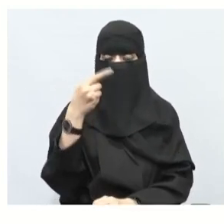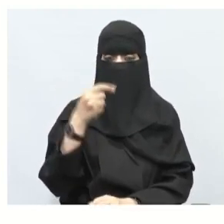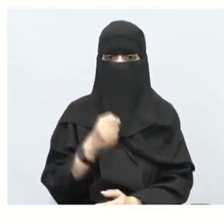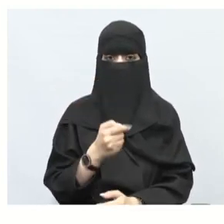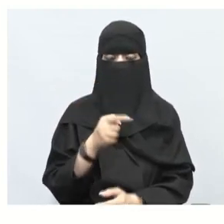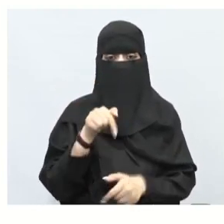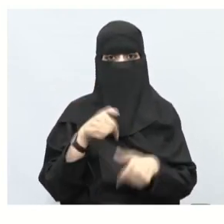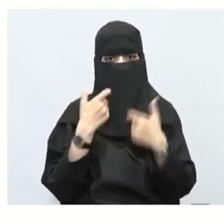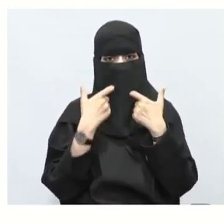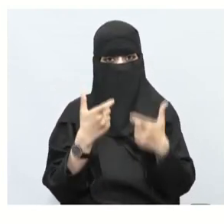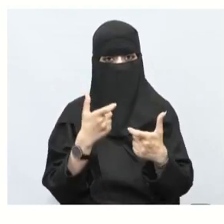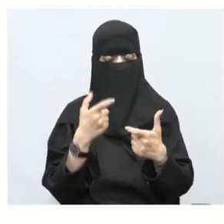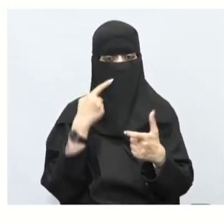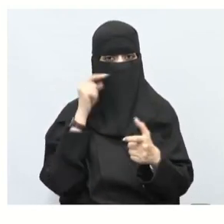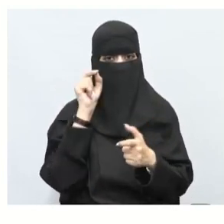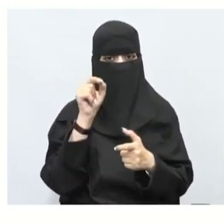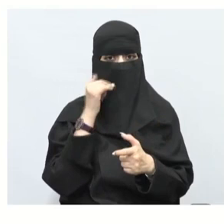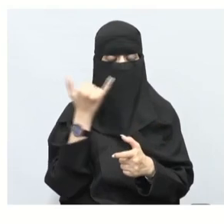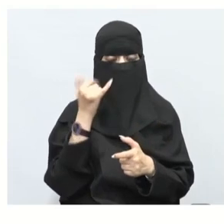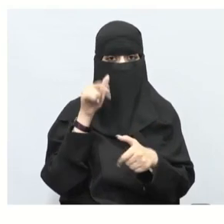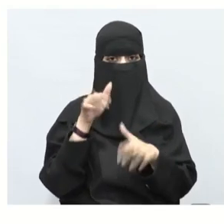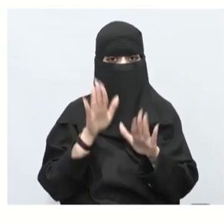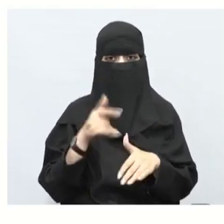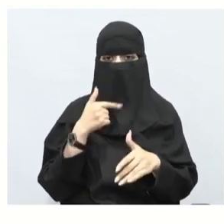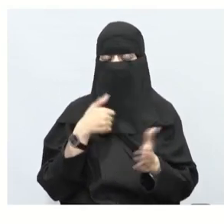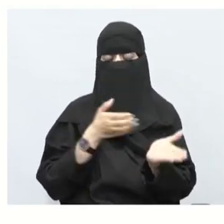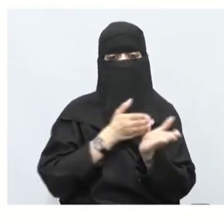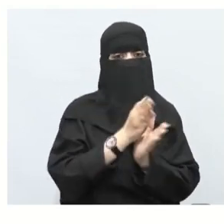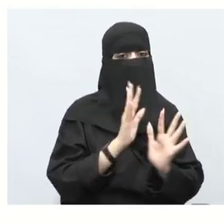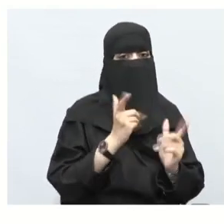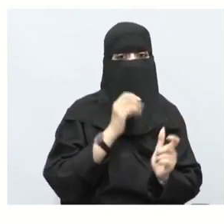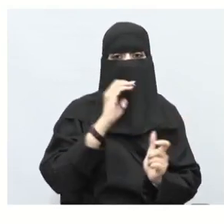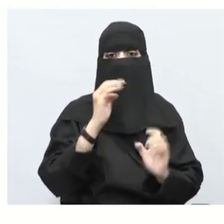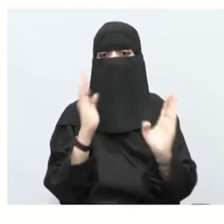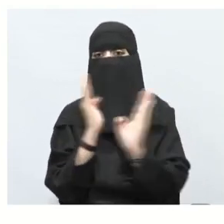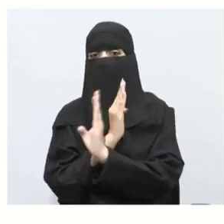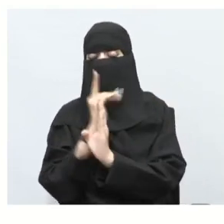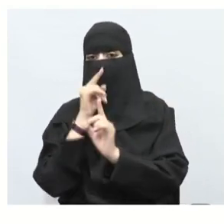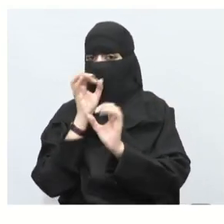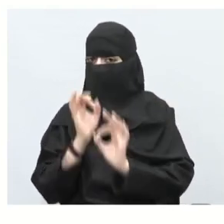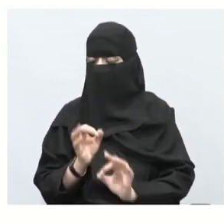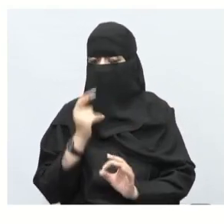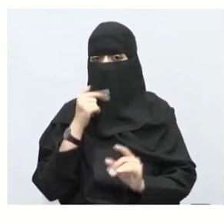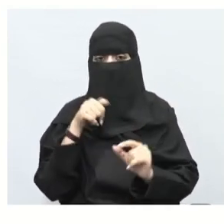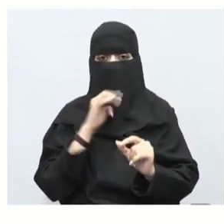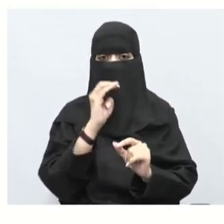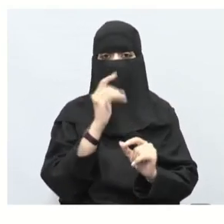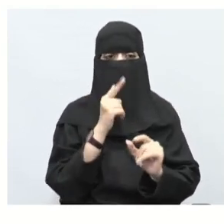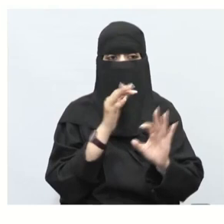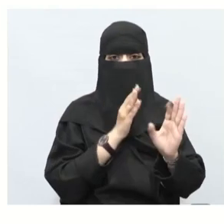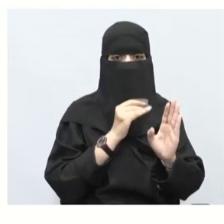لكن انتبه الآن في نقطة مهمة جدا الآن وش طريقتنا؟ الحل العكسيا تمام ما معنى الحل